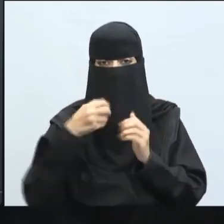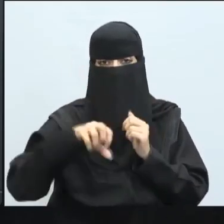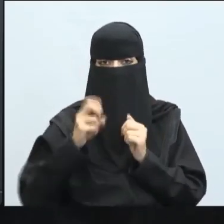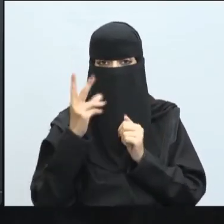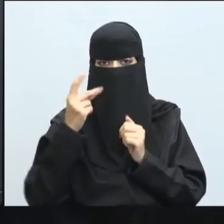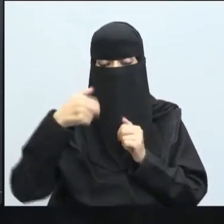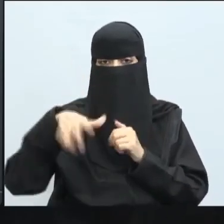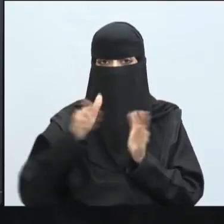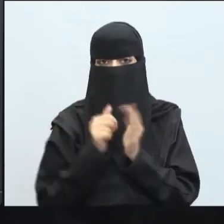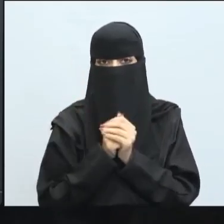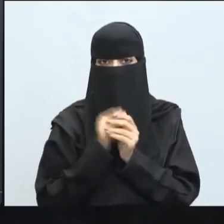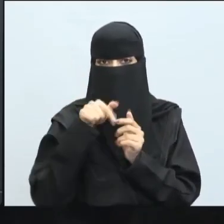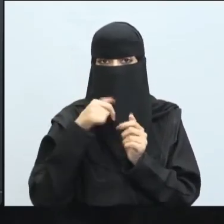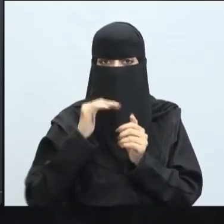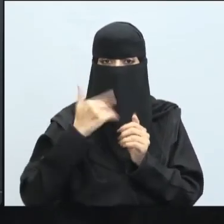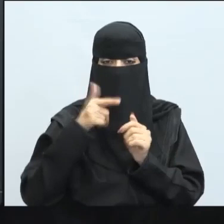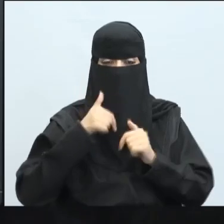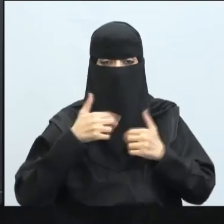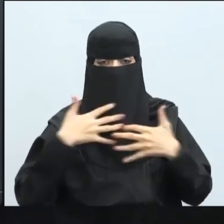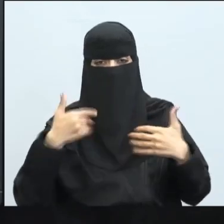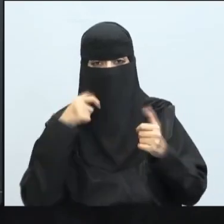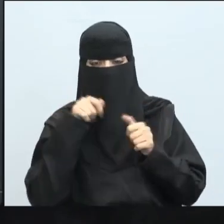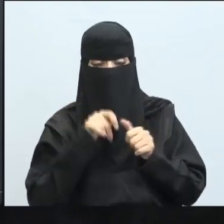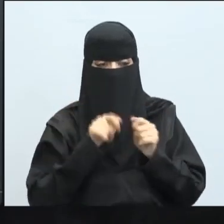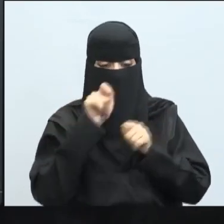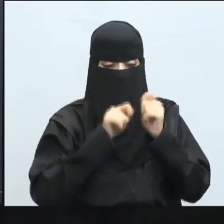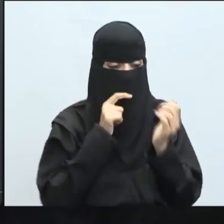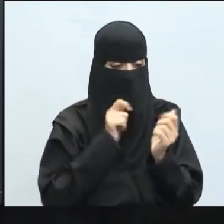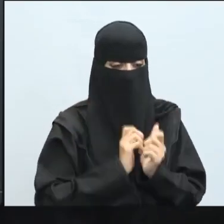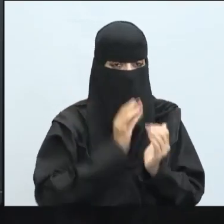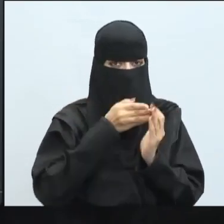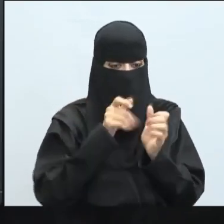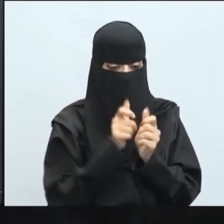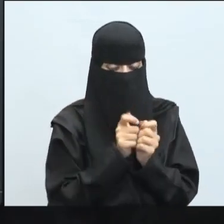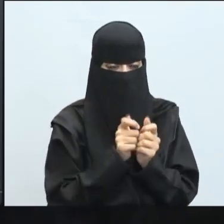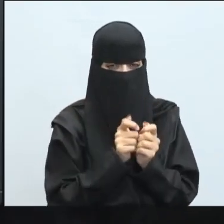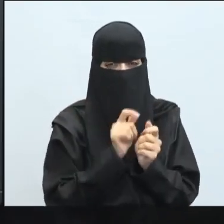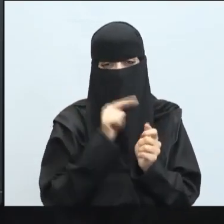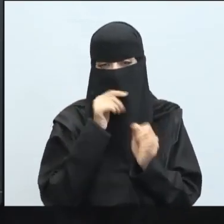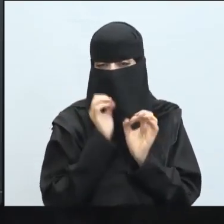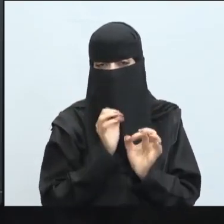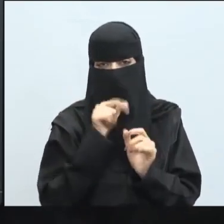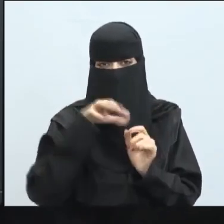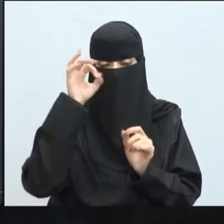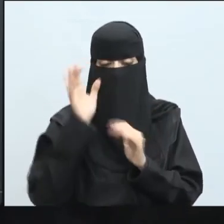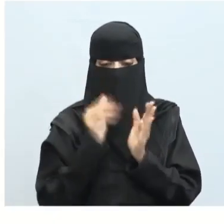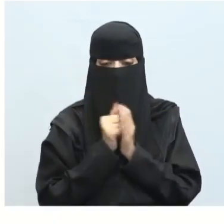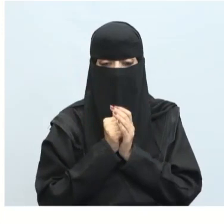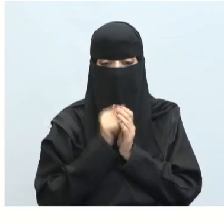الجزء الثاني إراحة المستخدم من الكتابة أيضاً تخدم في هذه النقطة القوائم لدينا